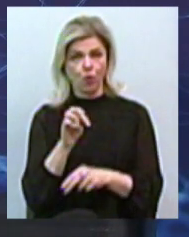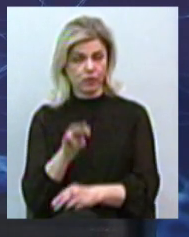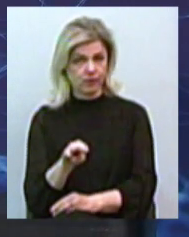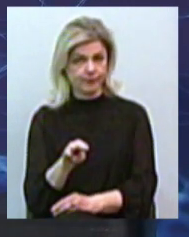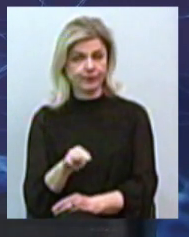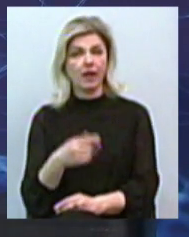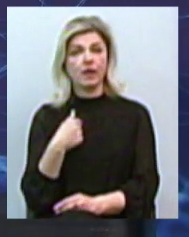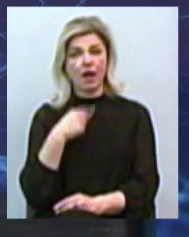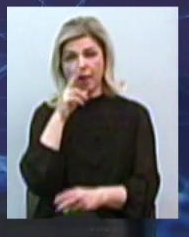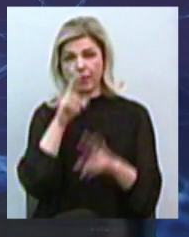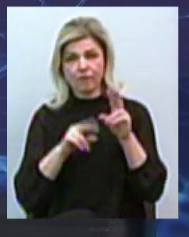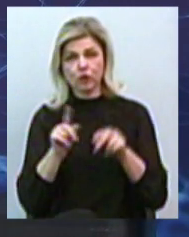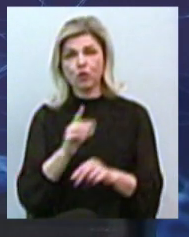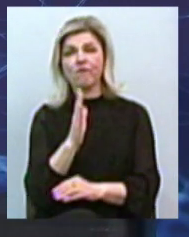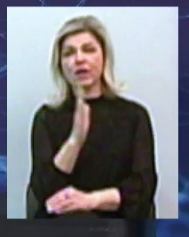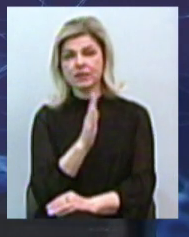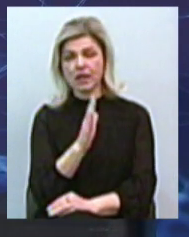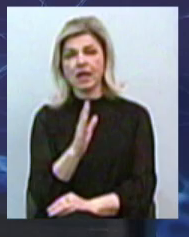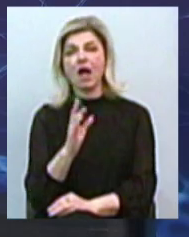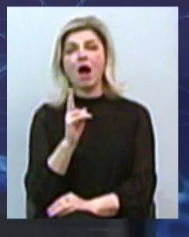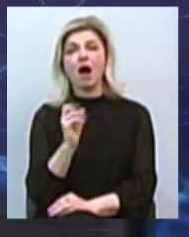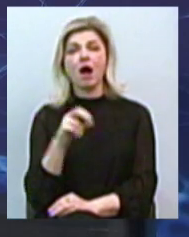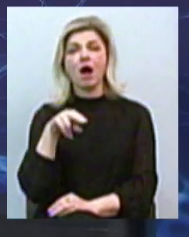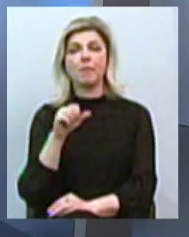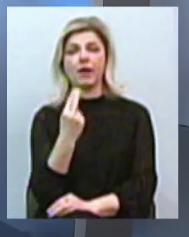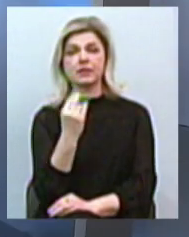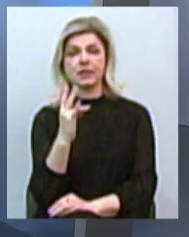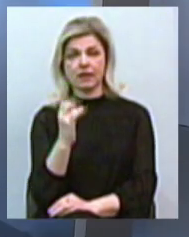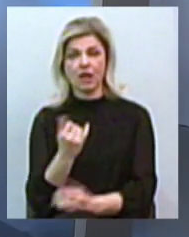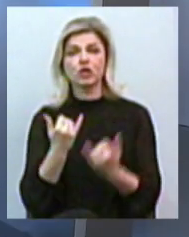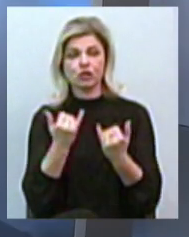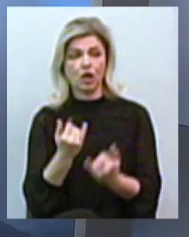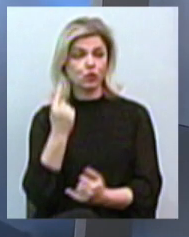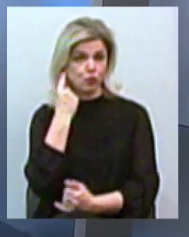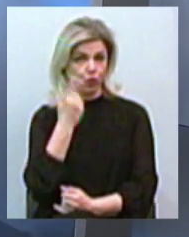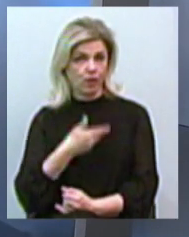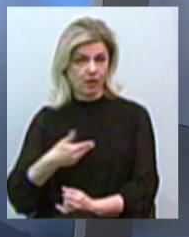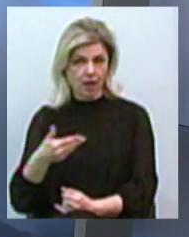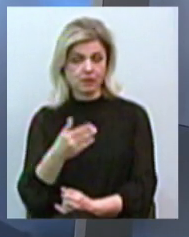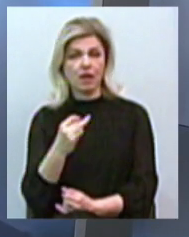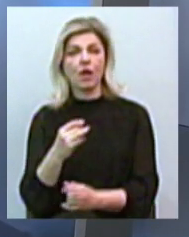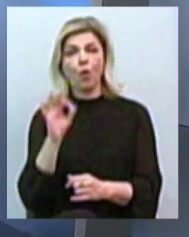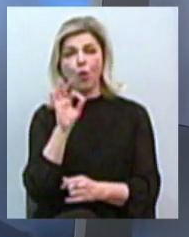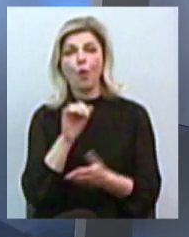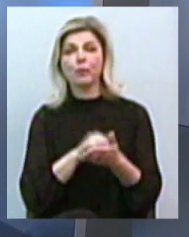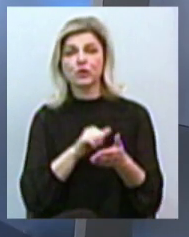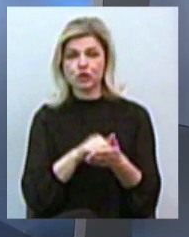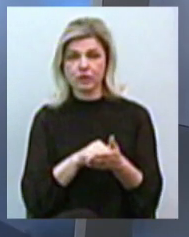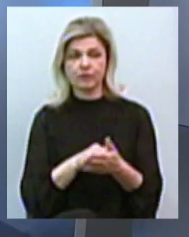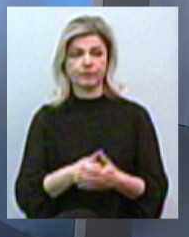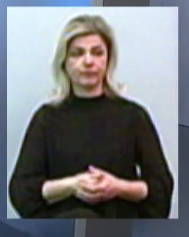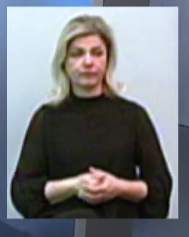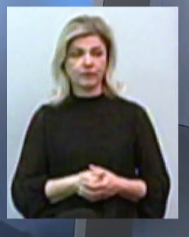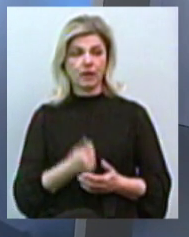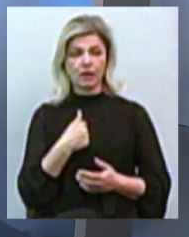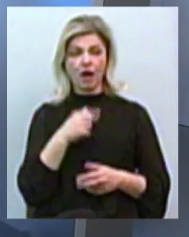що зараз Василь Капасина нас вже чує, і все ж таки про причини. Я